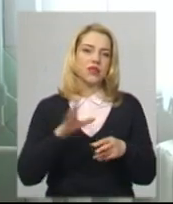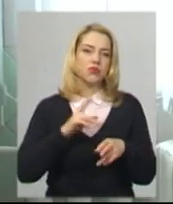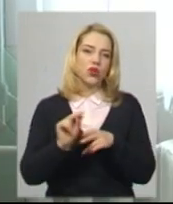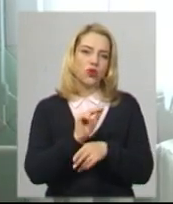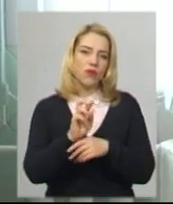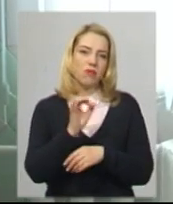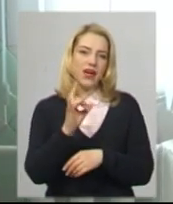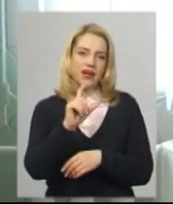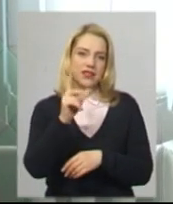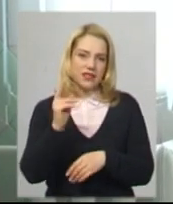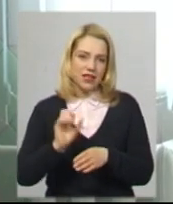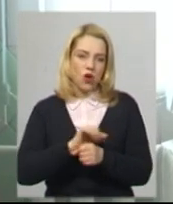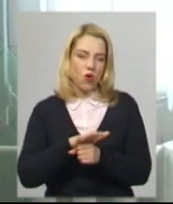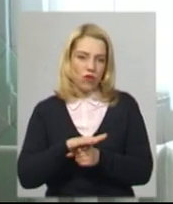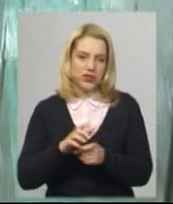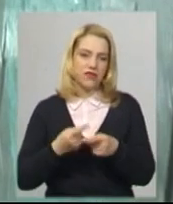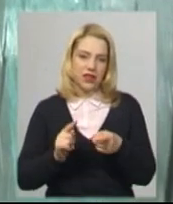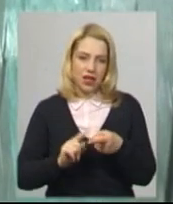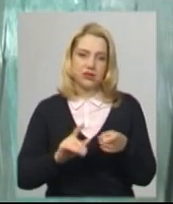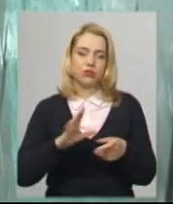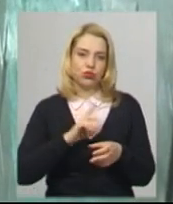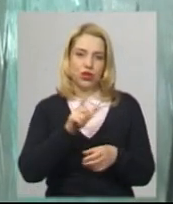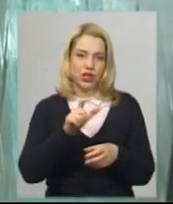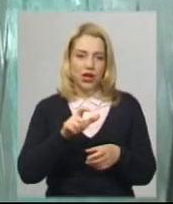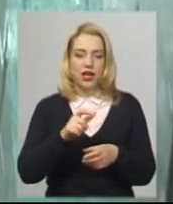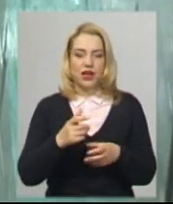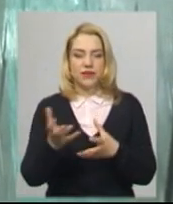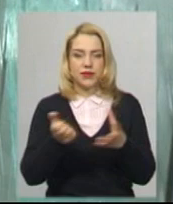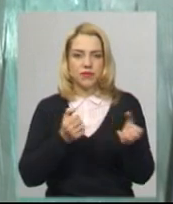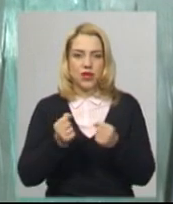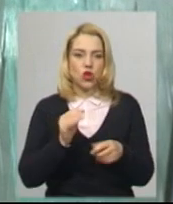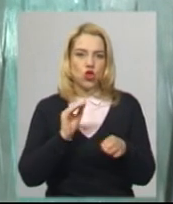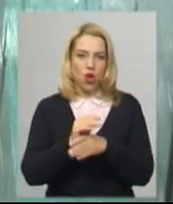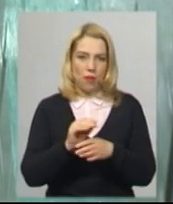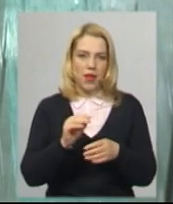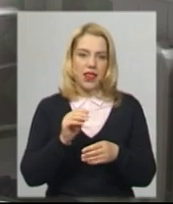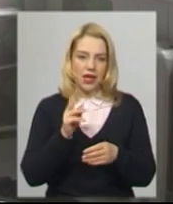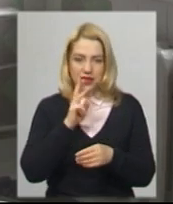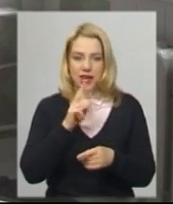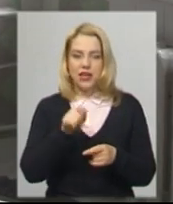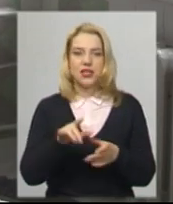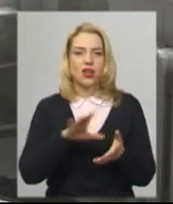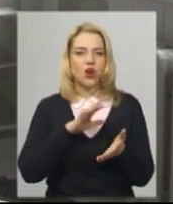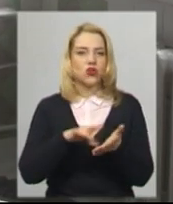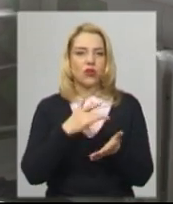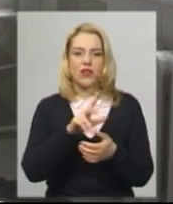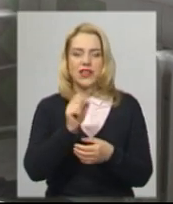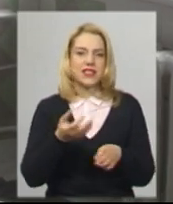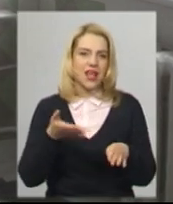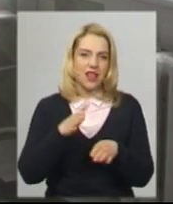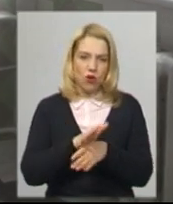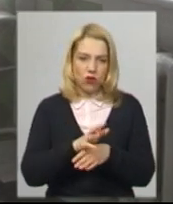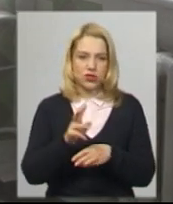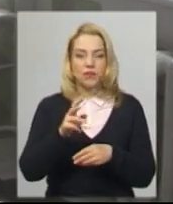березні хворі на COVID-19, лікарі теж отримали доплати. Їх розрахували не за наказом Мінсоцполітики 2003 року, а на